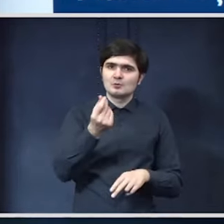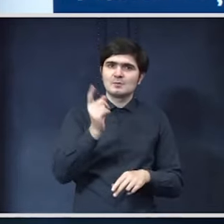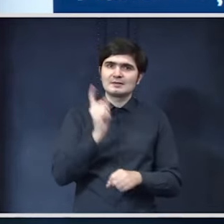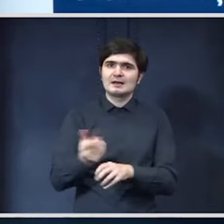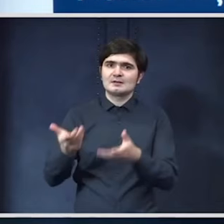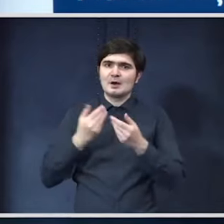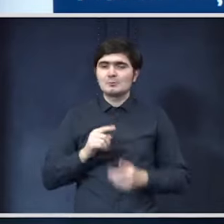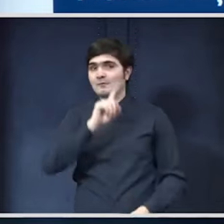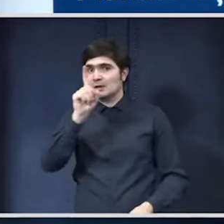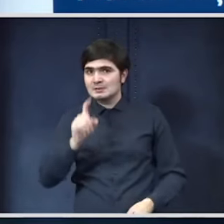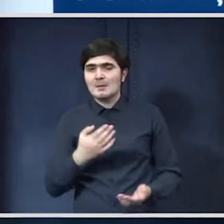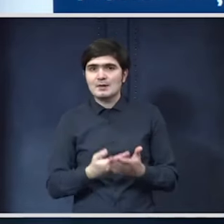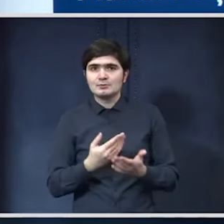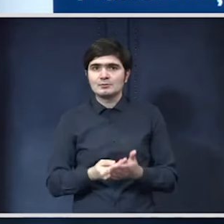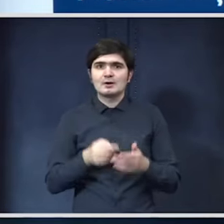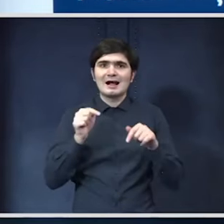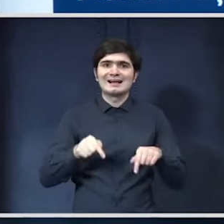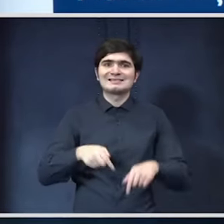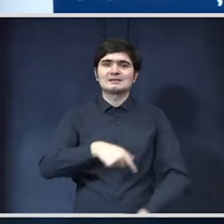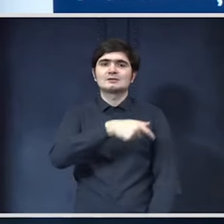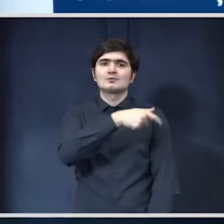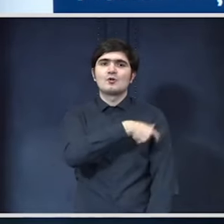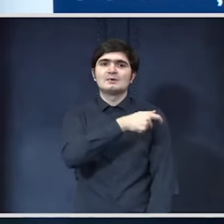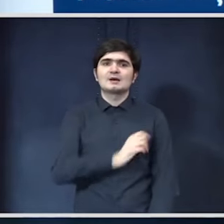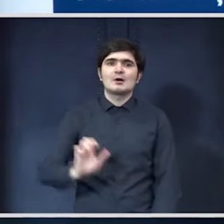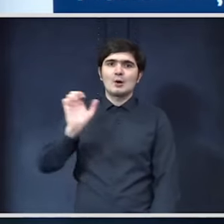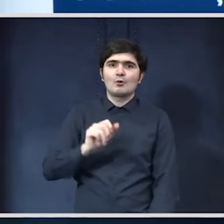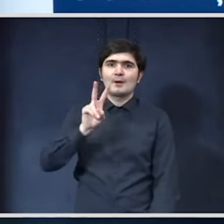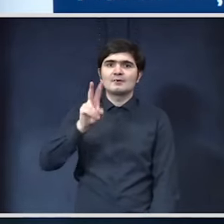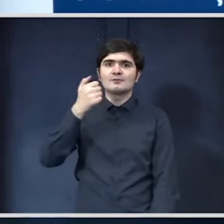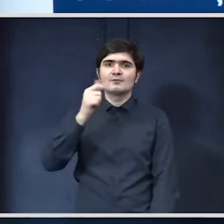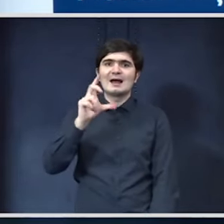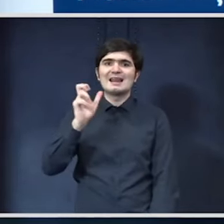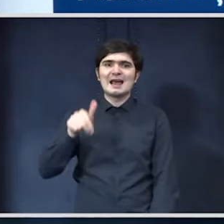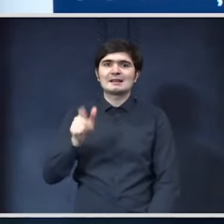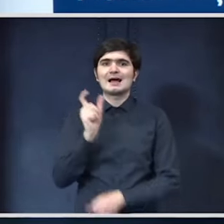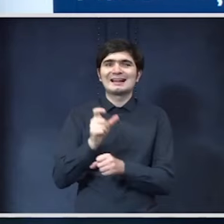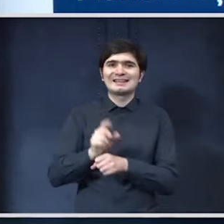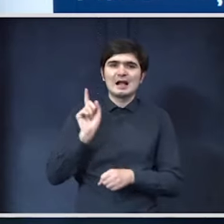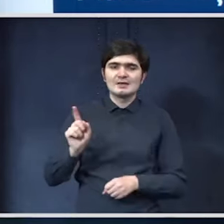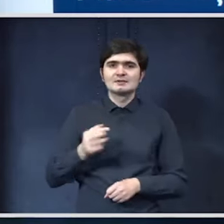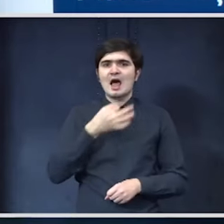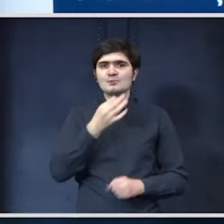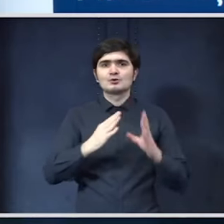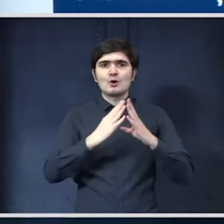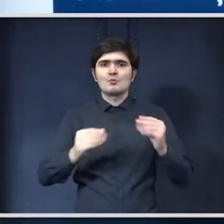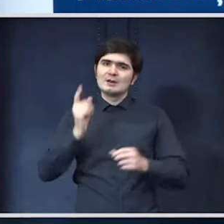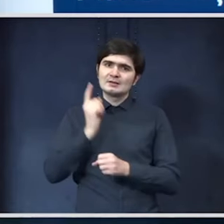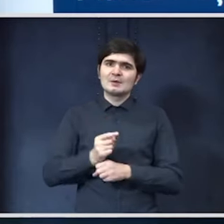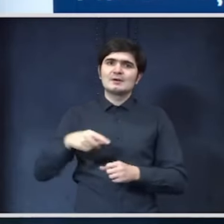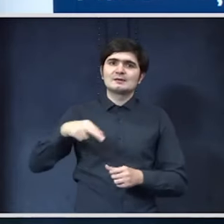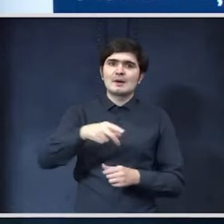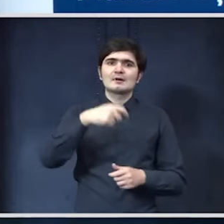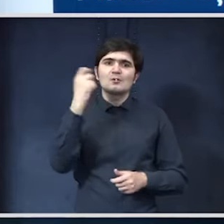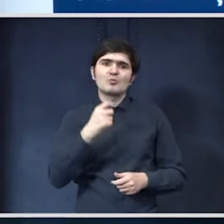vă întreb asta în contextul în care astăzi comisarul european Adina Vălean a criticat acest lucru a spus că România ar trebui să meargă cu